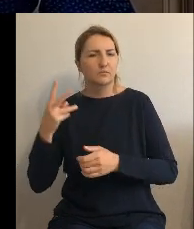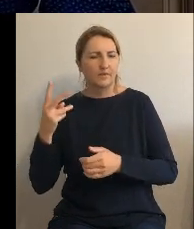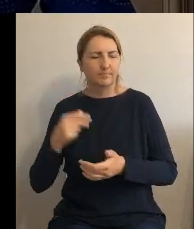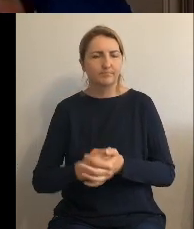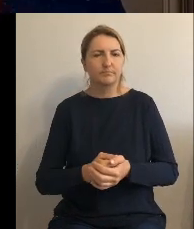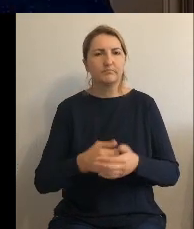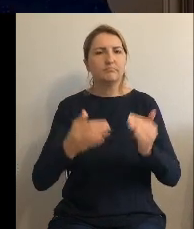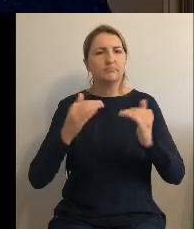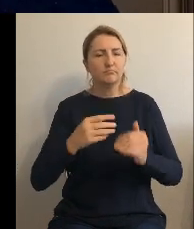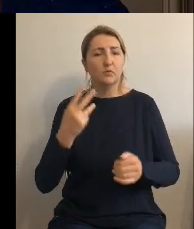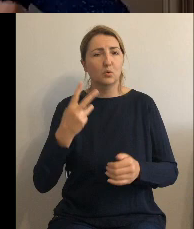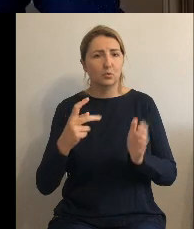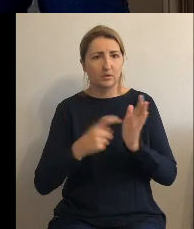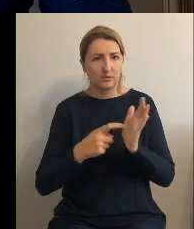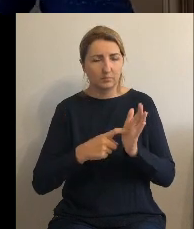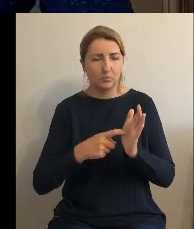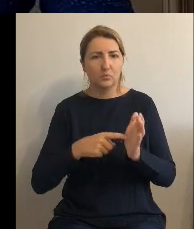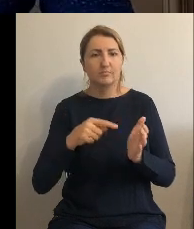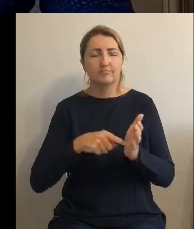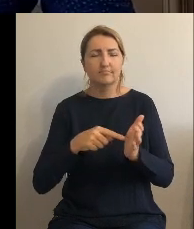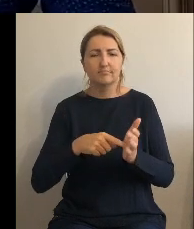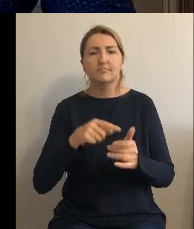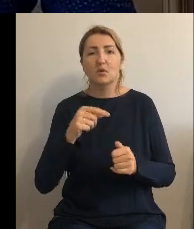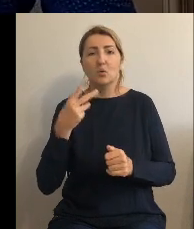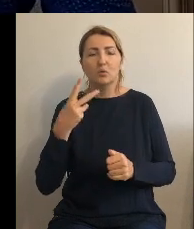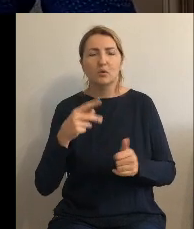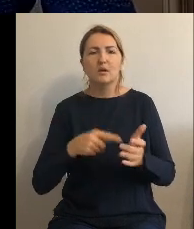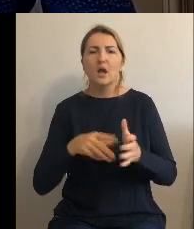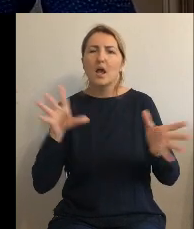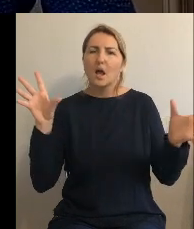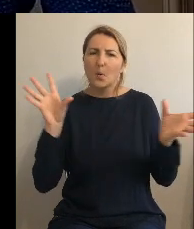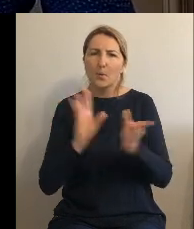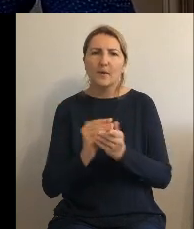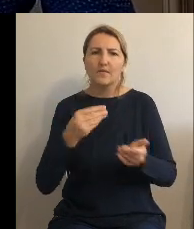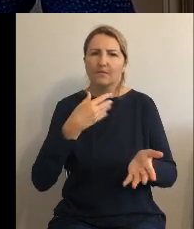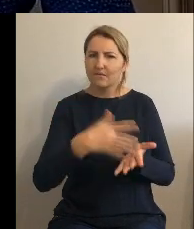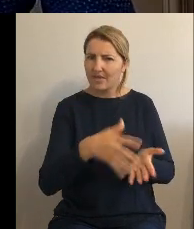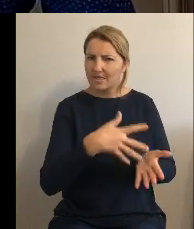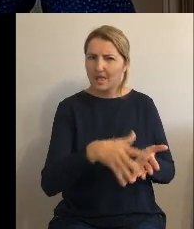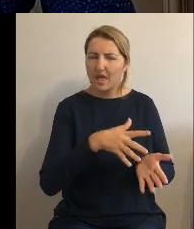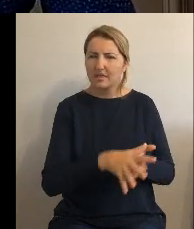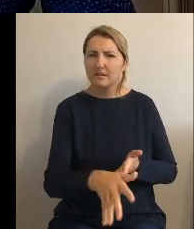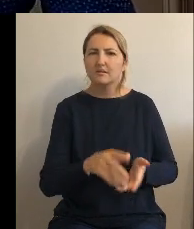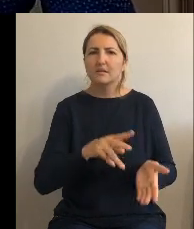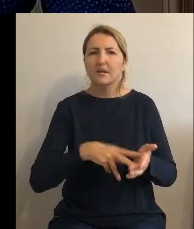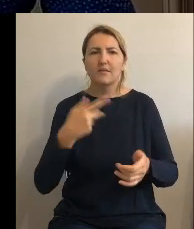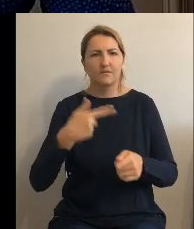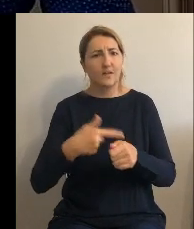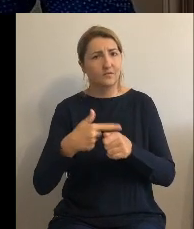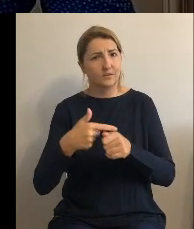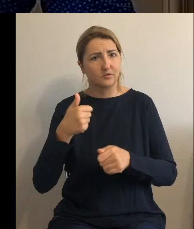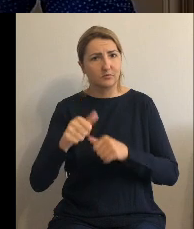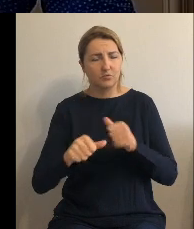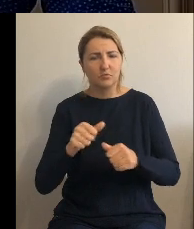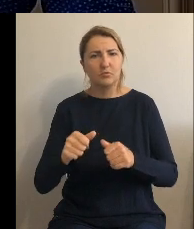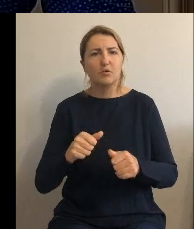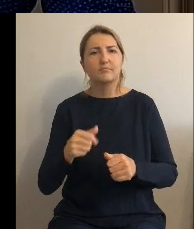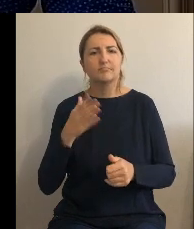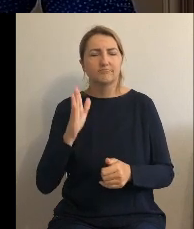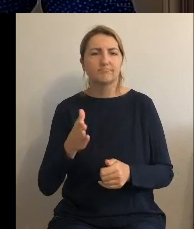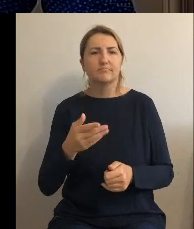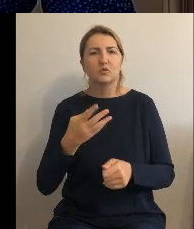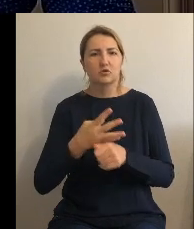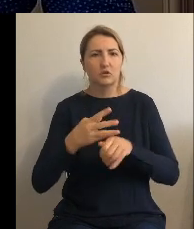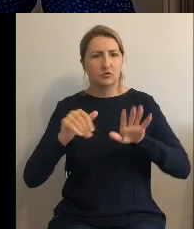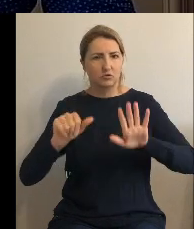Otrzymuję brzmienie. W paragrafie drugim. Ustala się łączną kwotę wydatków budżetu na 2021 rok w wysokości 46 mln